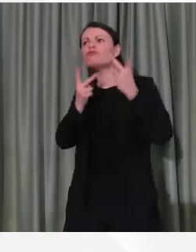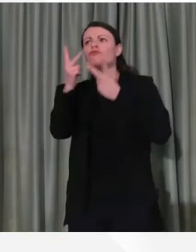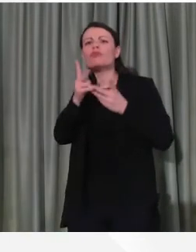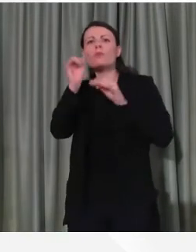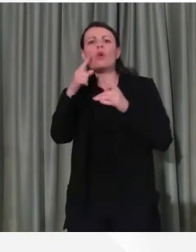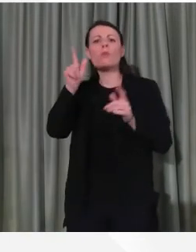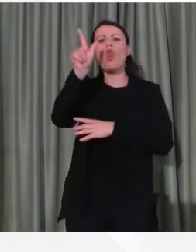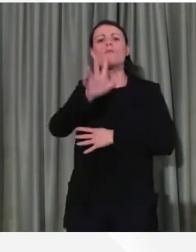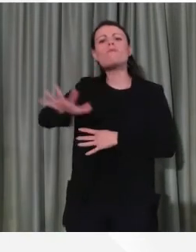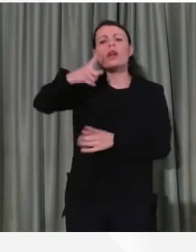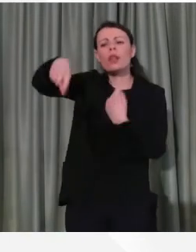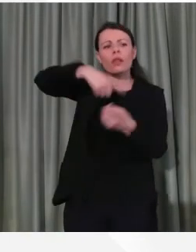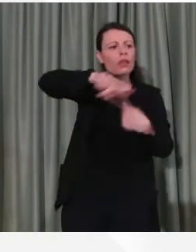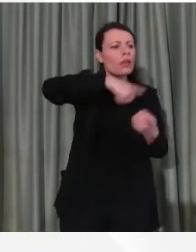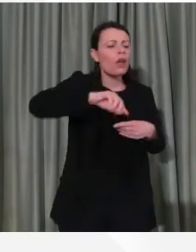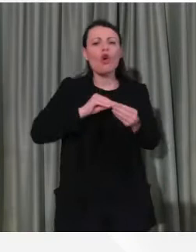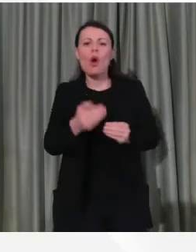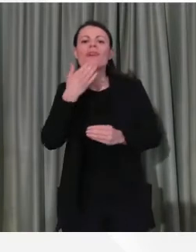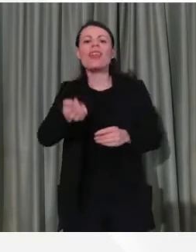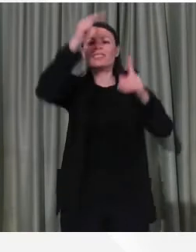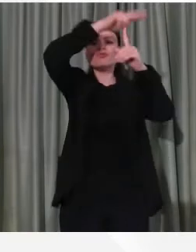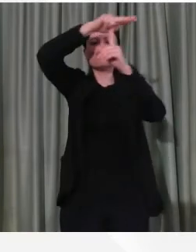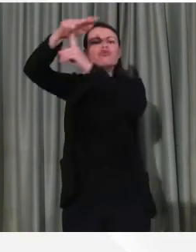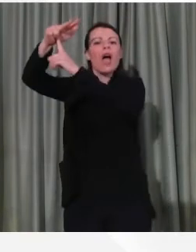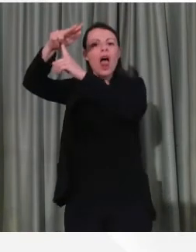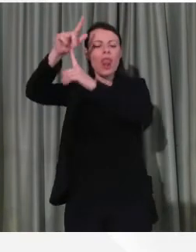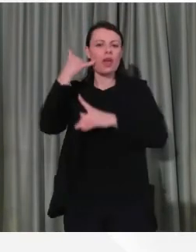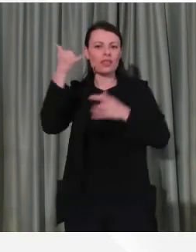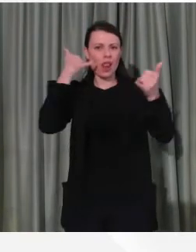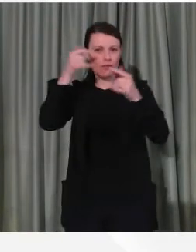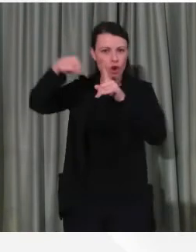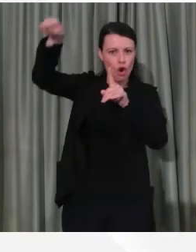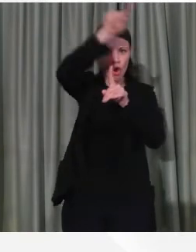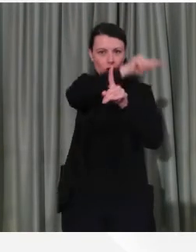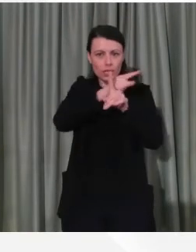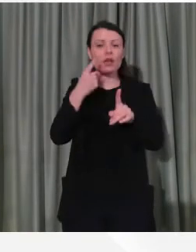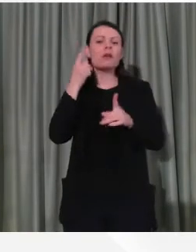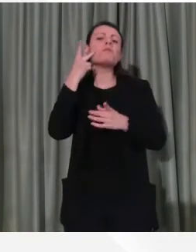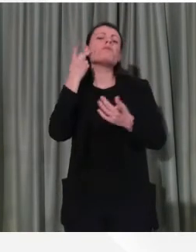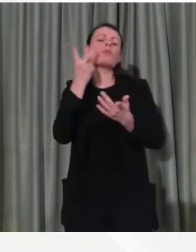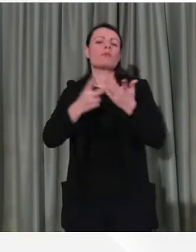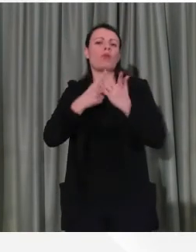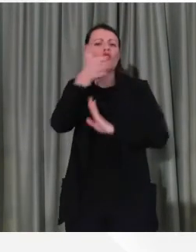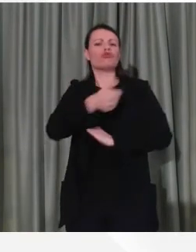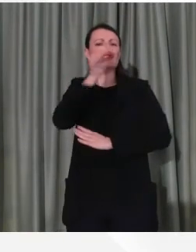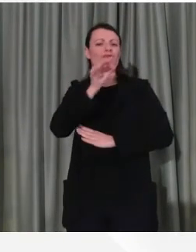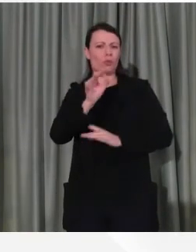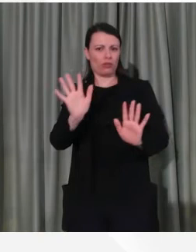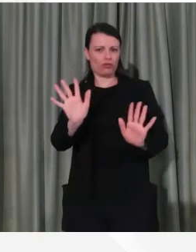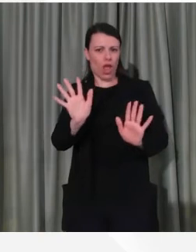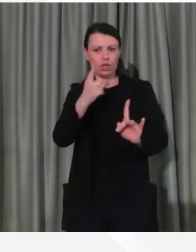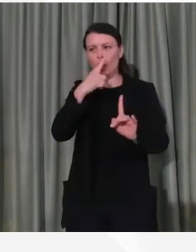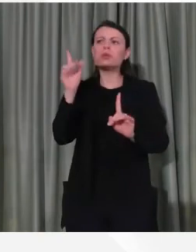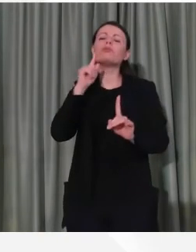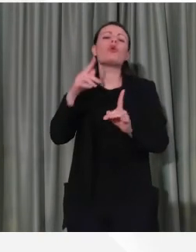telefoniche. Abbiamo fatto 100 gli spostamenti in un giorno normale il 20 di febbraio